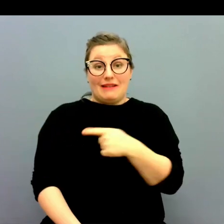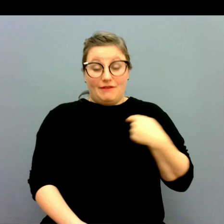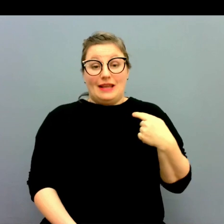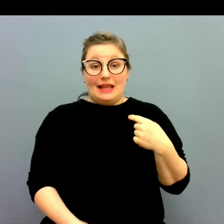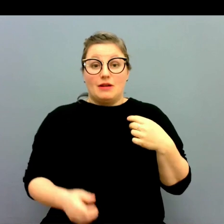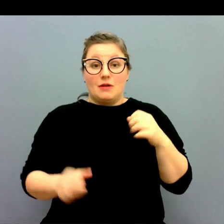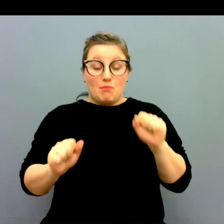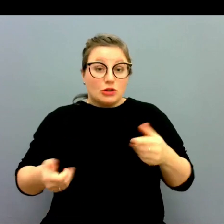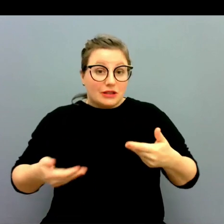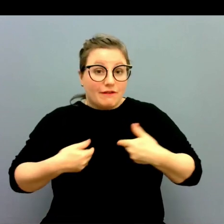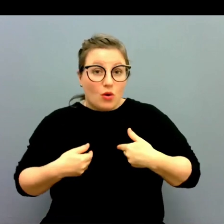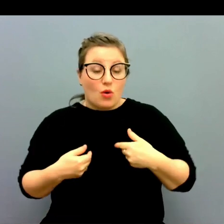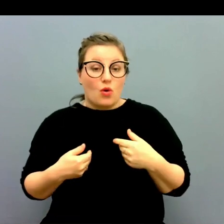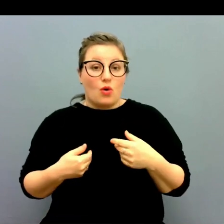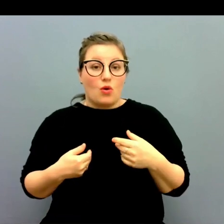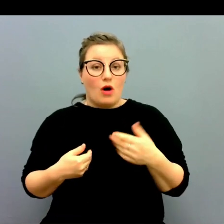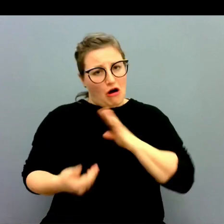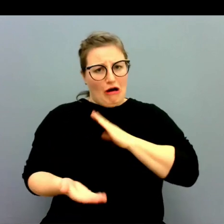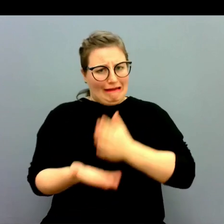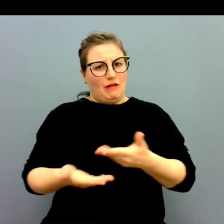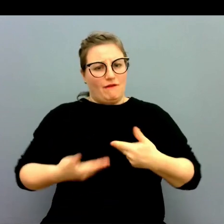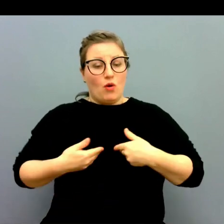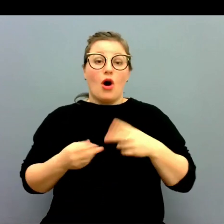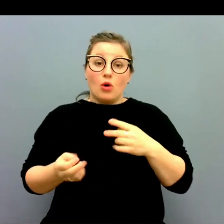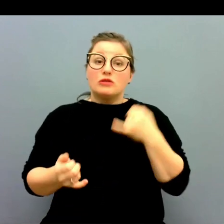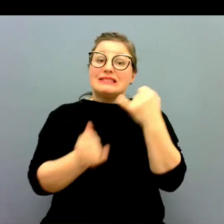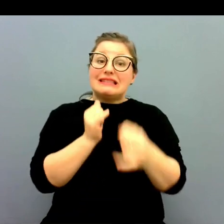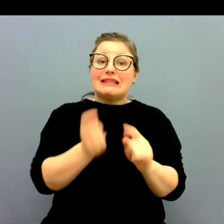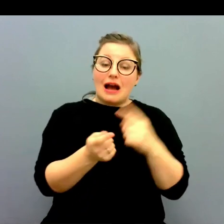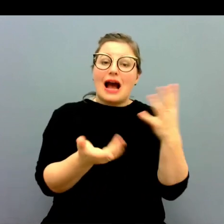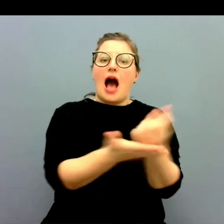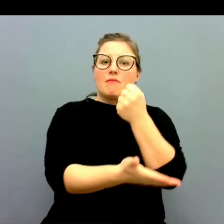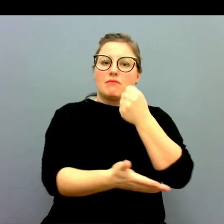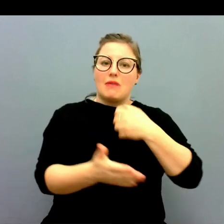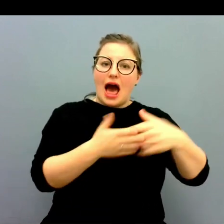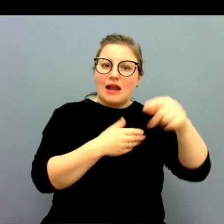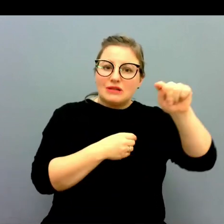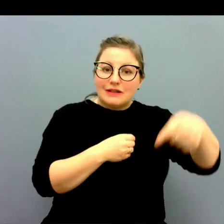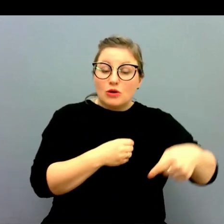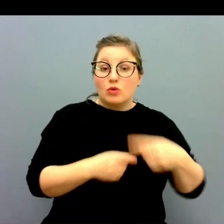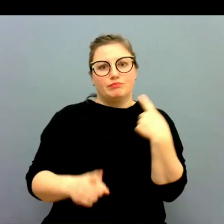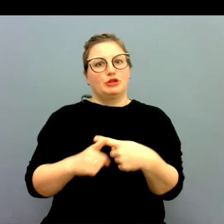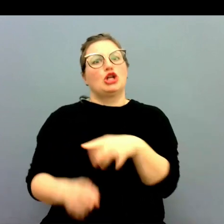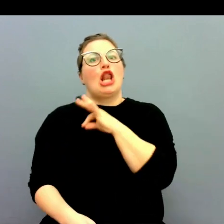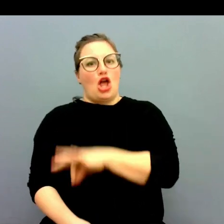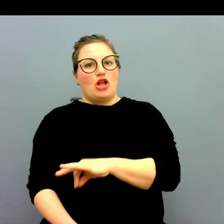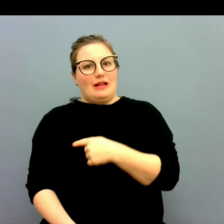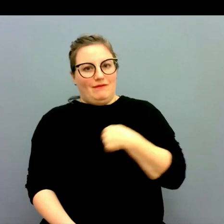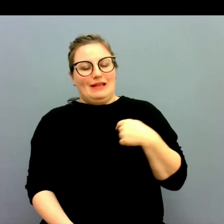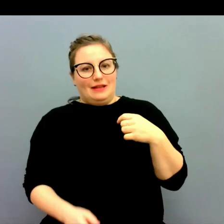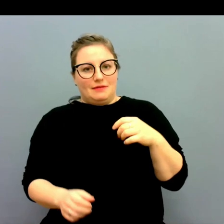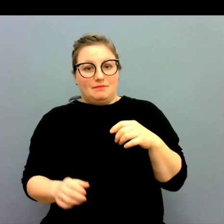förtjänar. Och i slutändan då också få arbetsvillkoren och lönen.